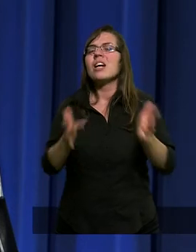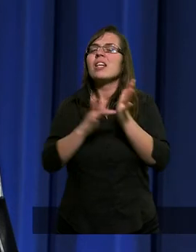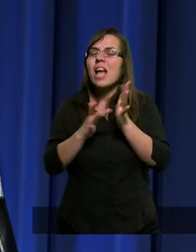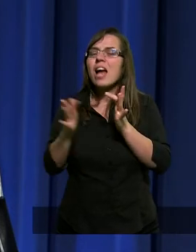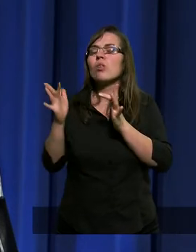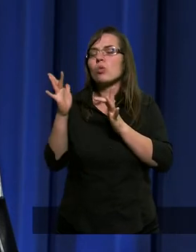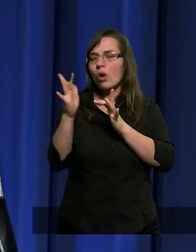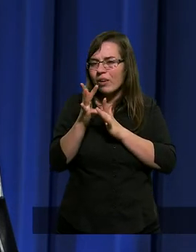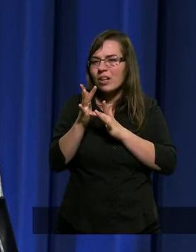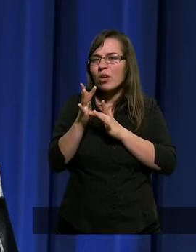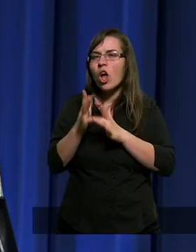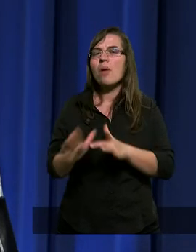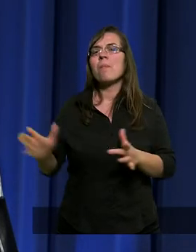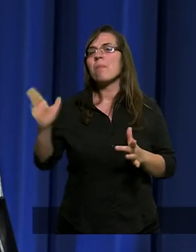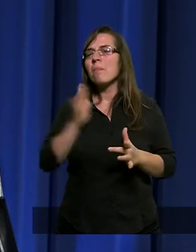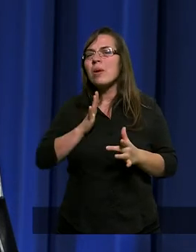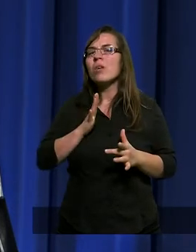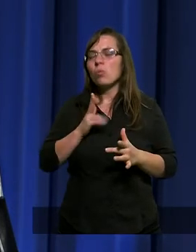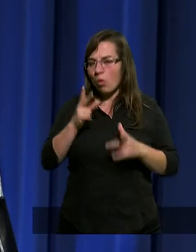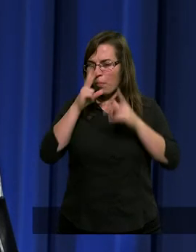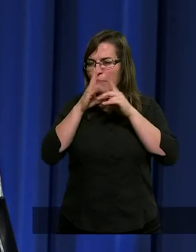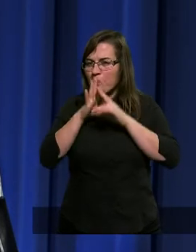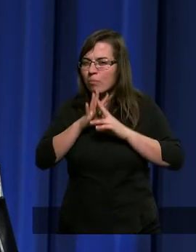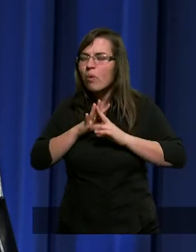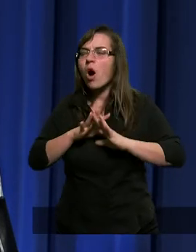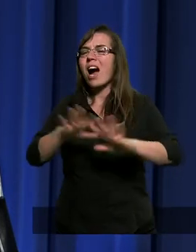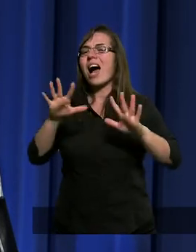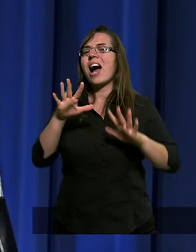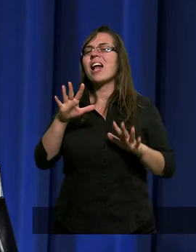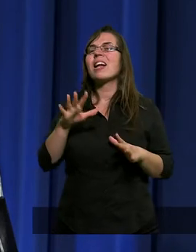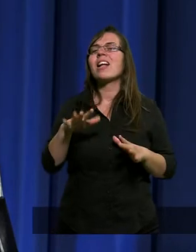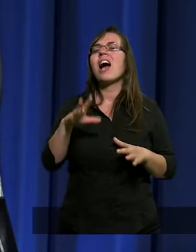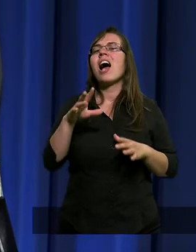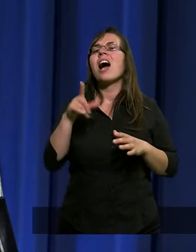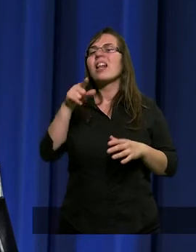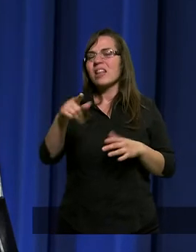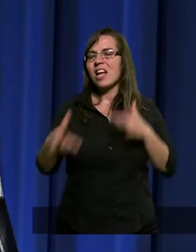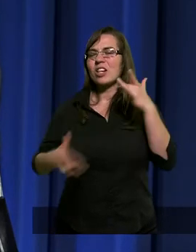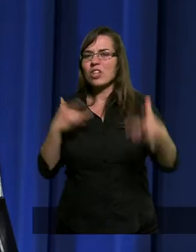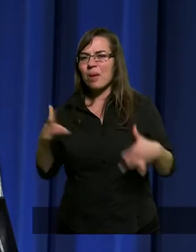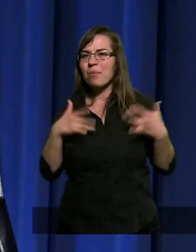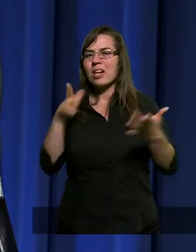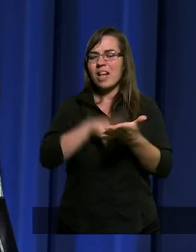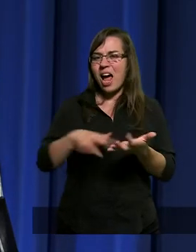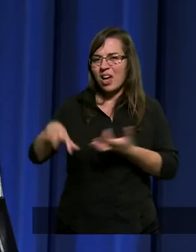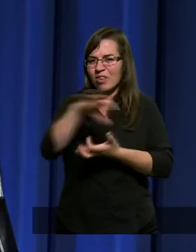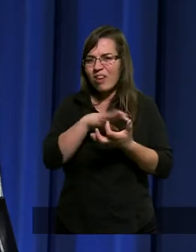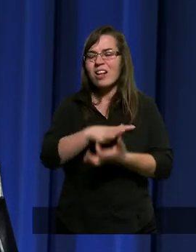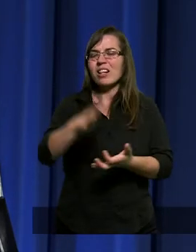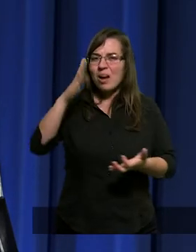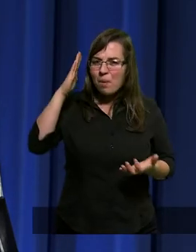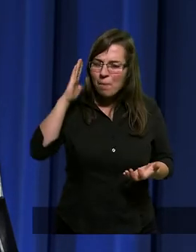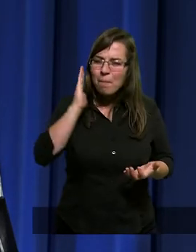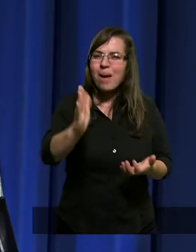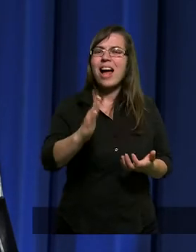Jezusowi Chrystusowi było pokazane, że albo te cierpienia na świecie będą